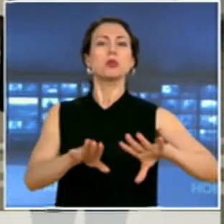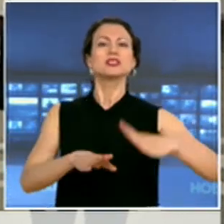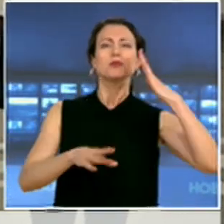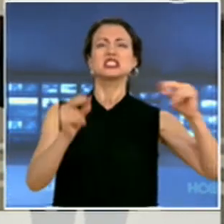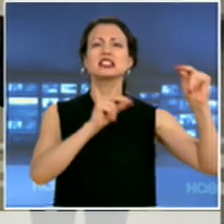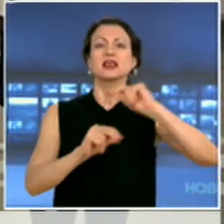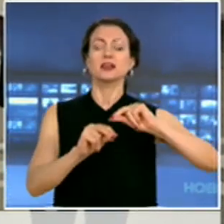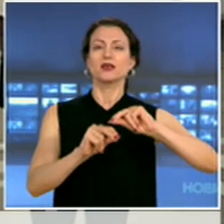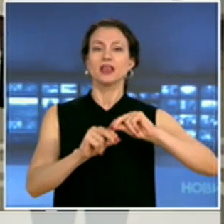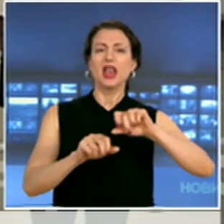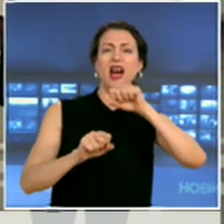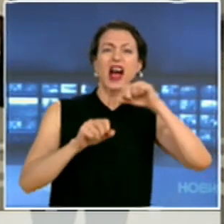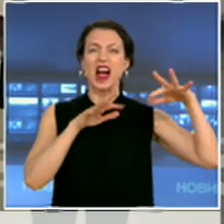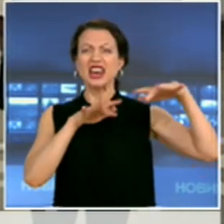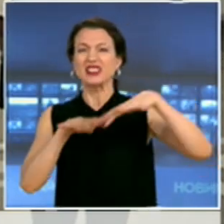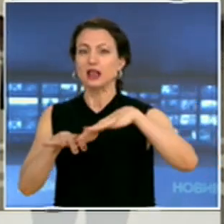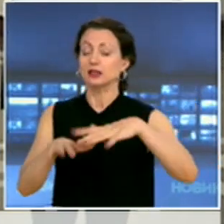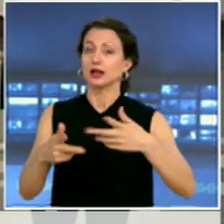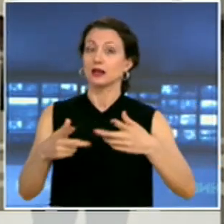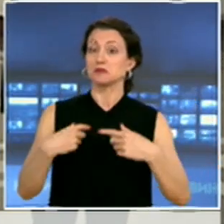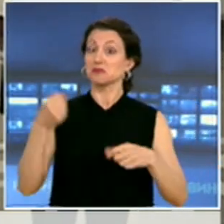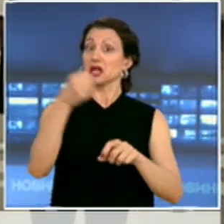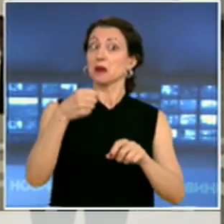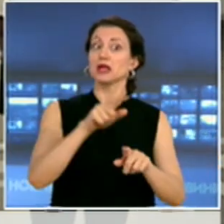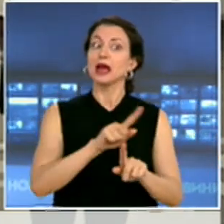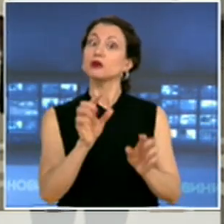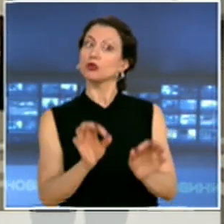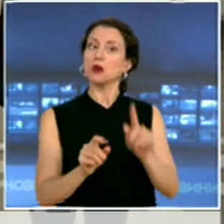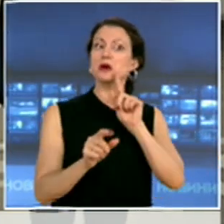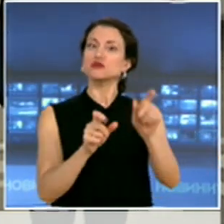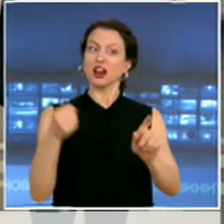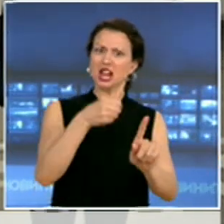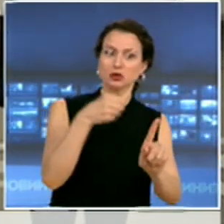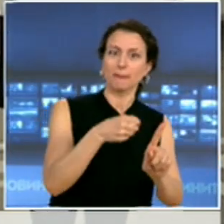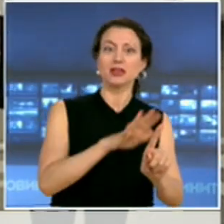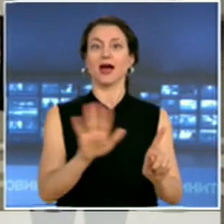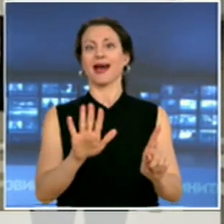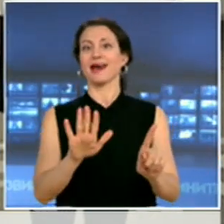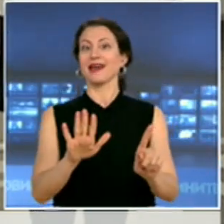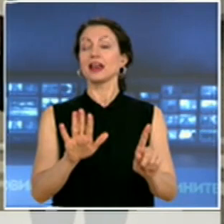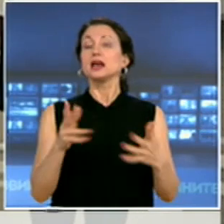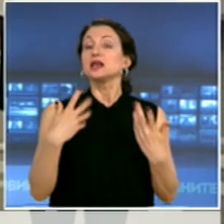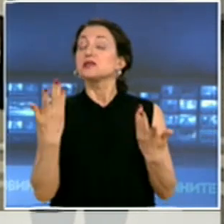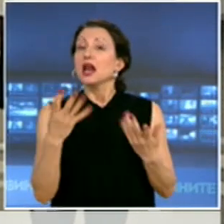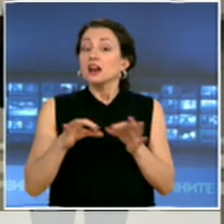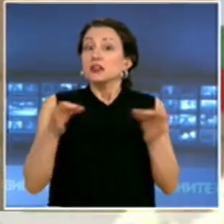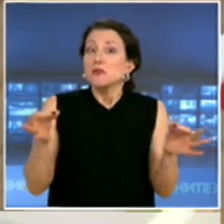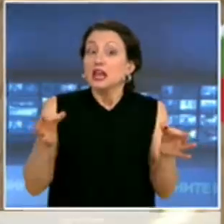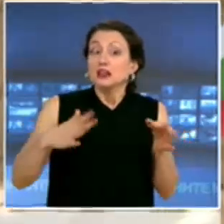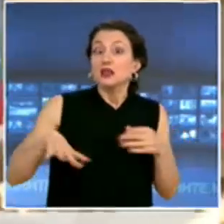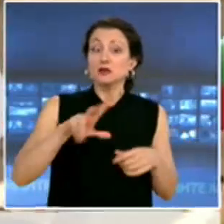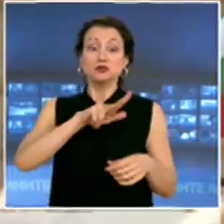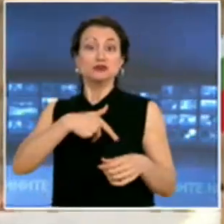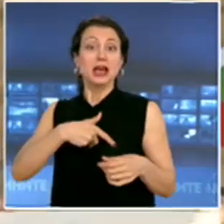да набият някой неудобен или, може би, някакви мерки в социалната сфера или в сферата на економиката. Не чухме нищо такова.